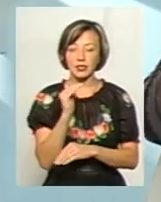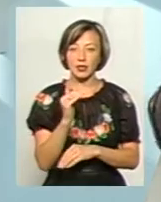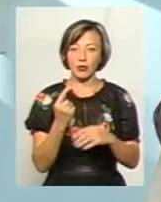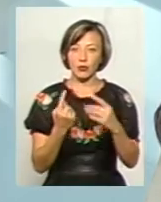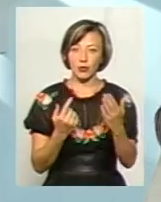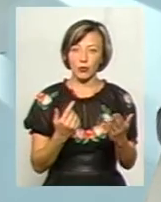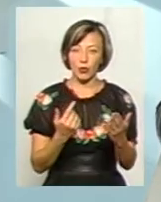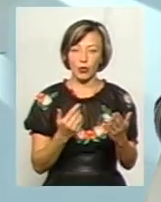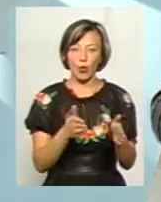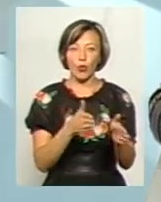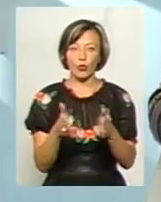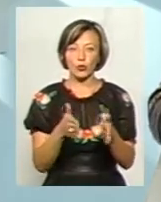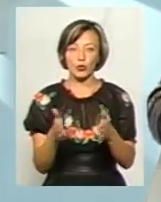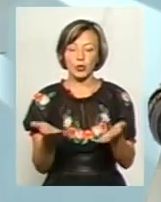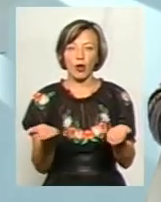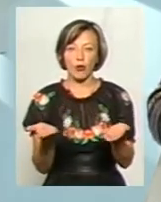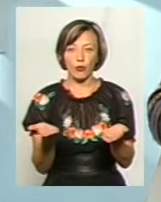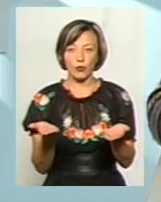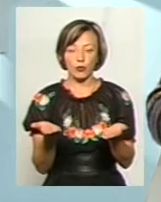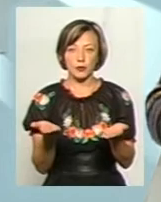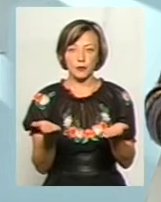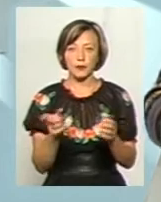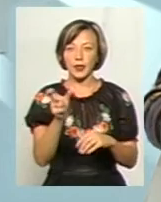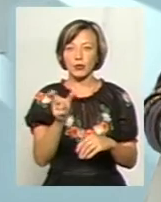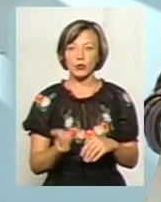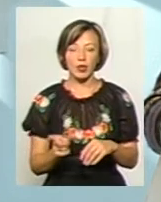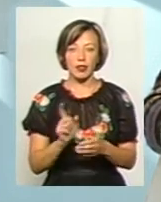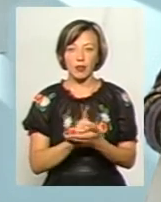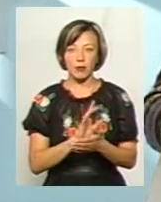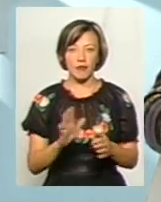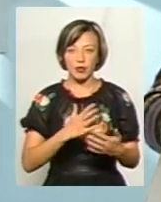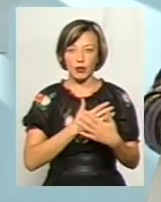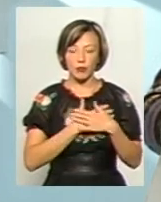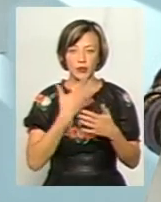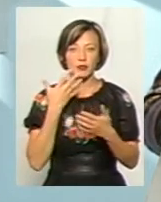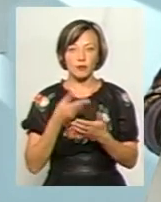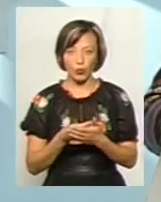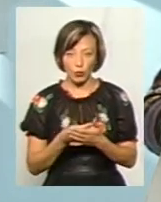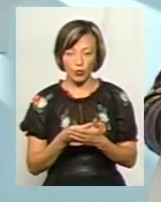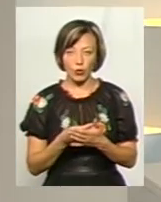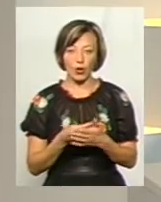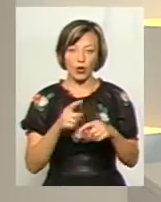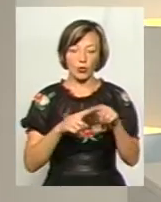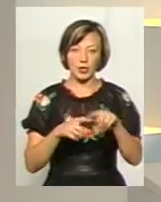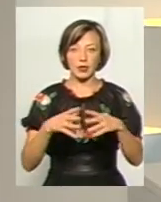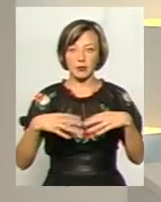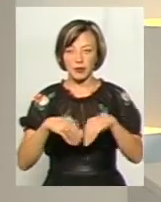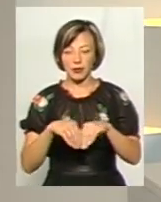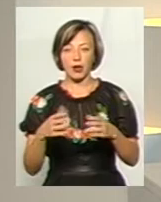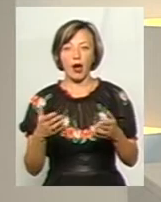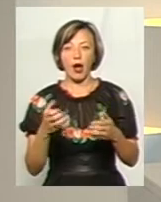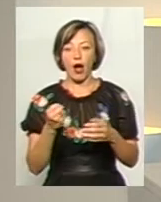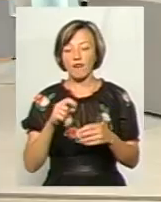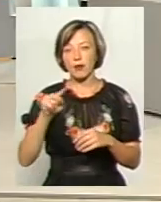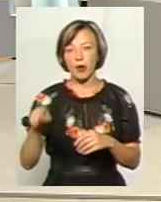боку готують якогось, ну, людину, яка не повинна любити свого, своєї родини, своєї матері і так далі, з іншого